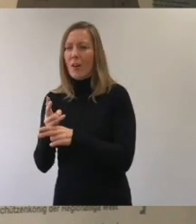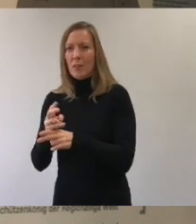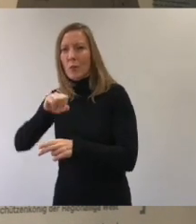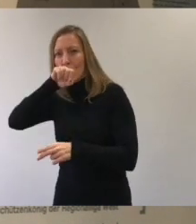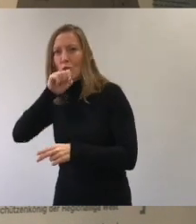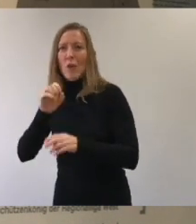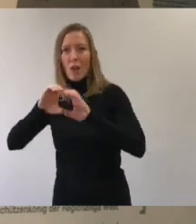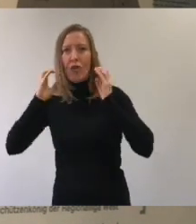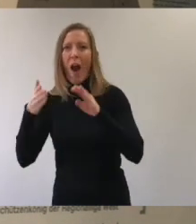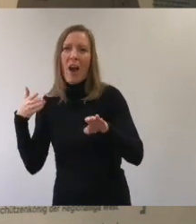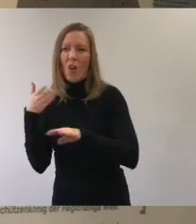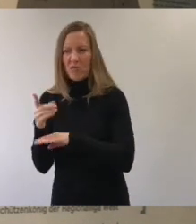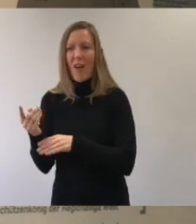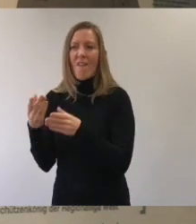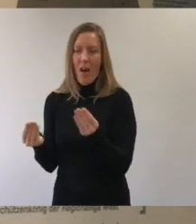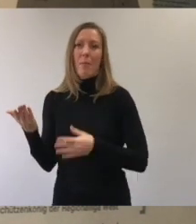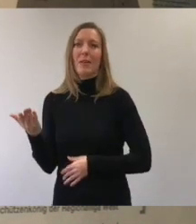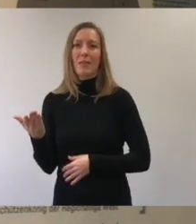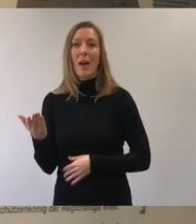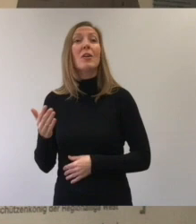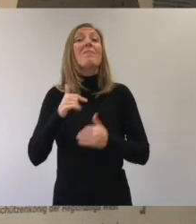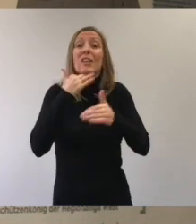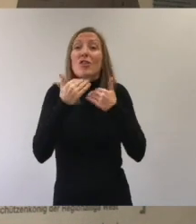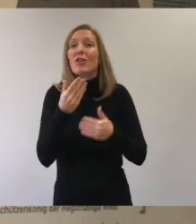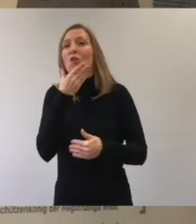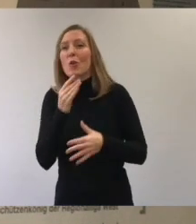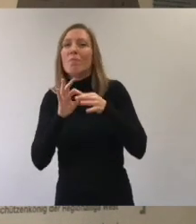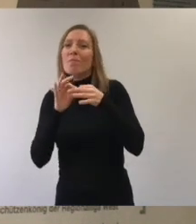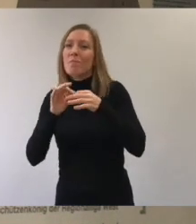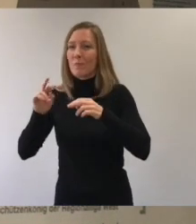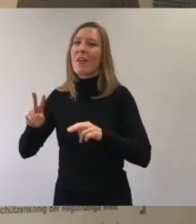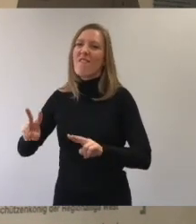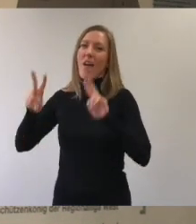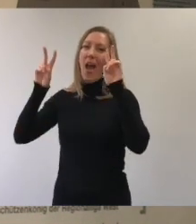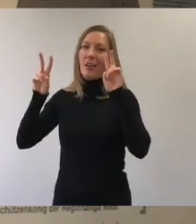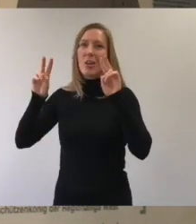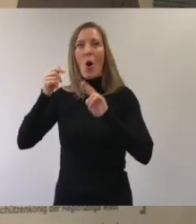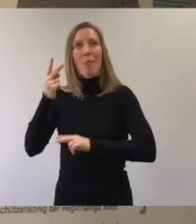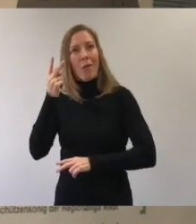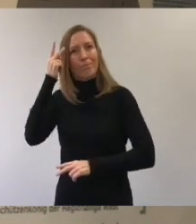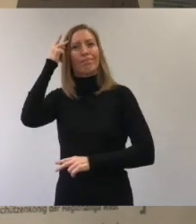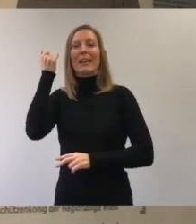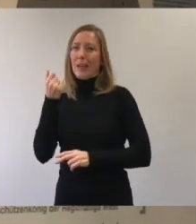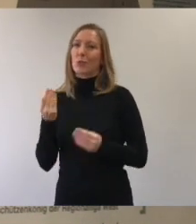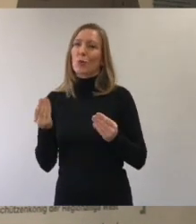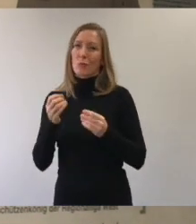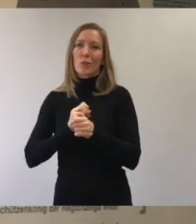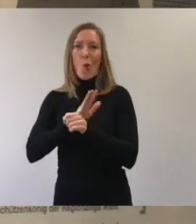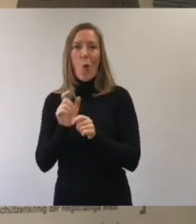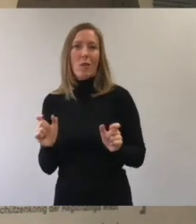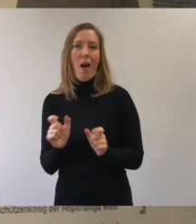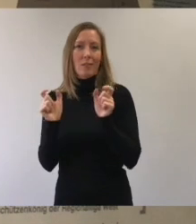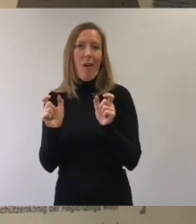total vermissen. Und ja, das ist eine schöne Geschichte, wo es um unsere tollen Fans geht, um das mal wieder so ein bisschen in Erinnerung zu rufen, gerade in diesen Zeiten,